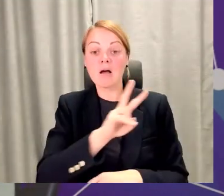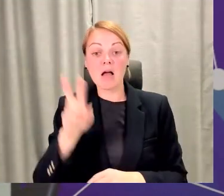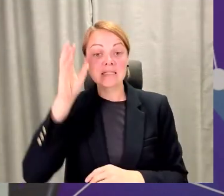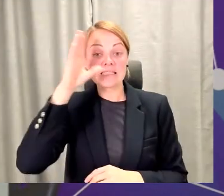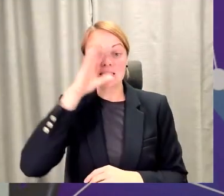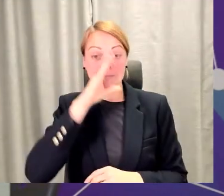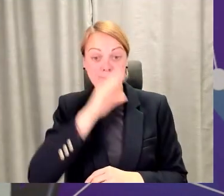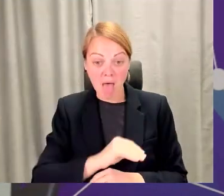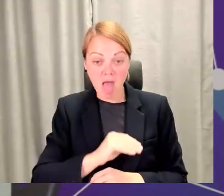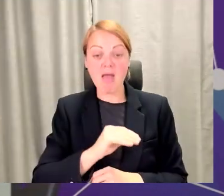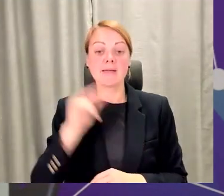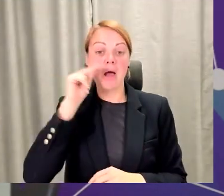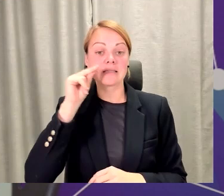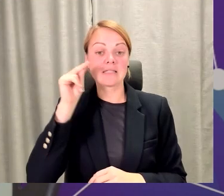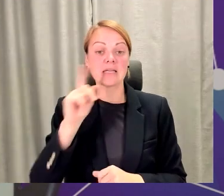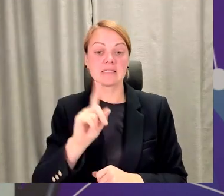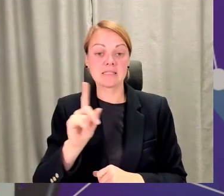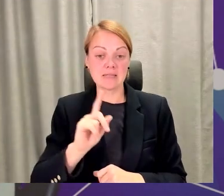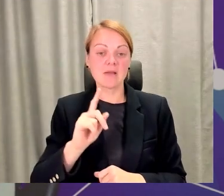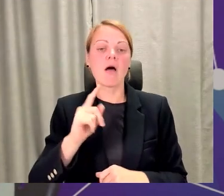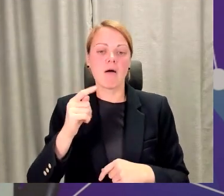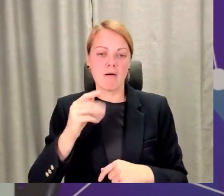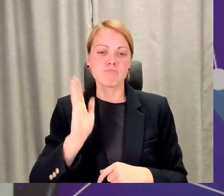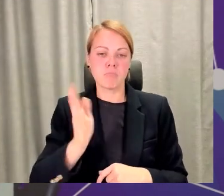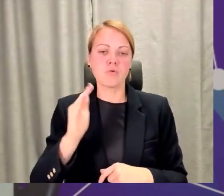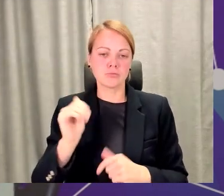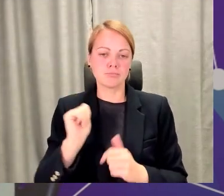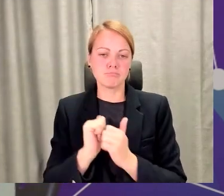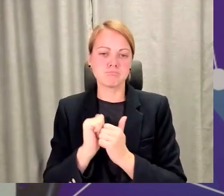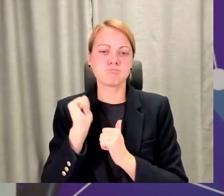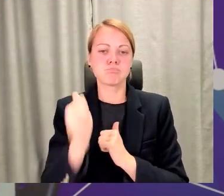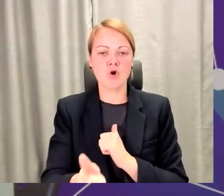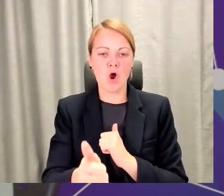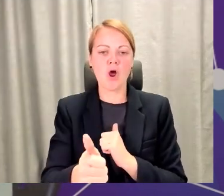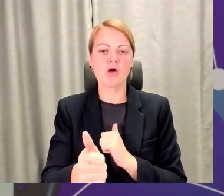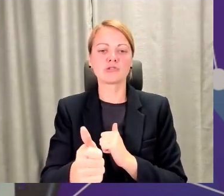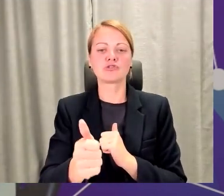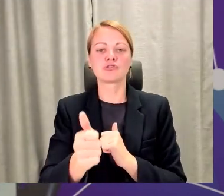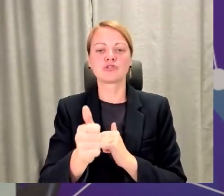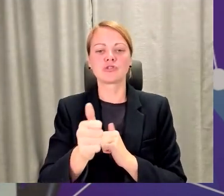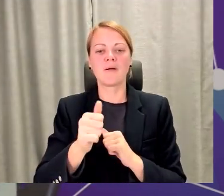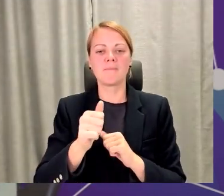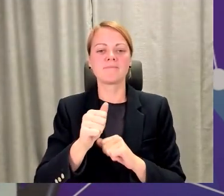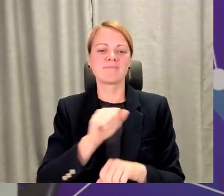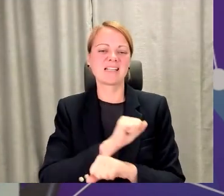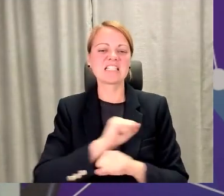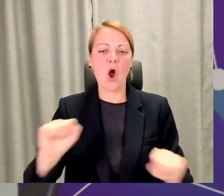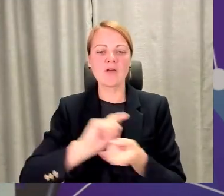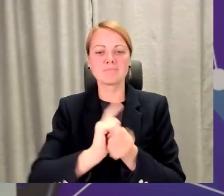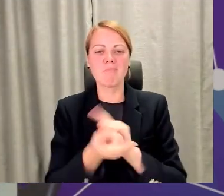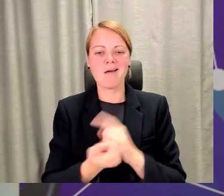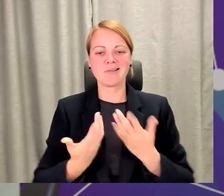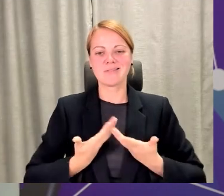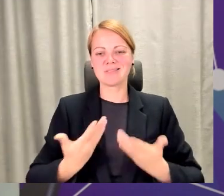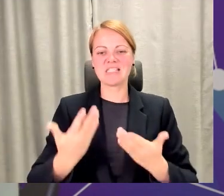vienu būs priekšā, gan spējot pārvarēt šīs straujās pārmaiņas darba, tirgūt gan dzīvē kopumā. Tas